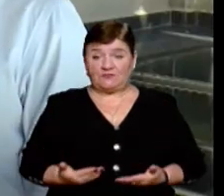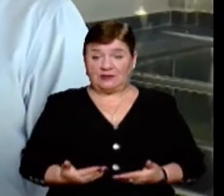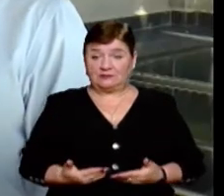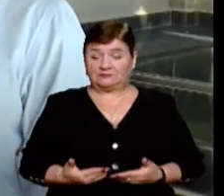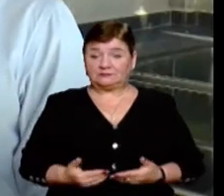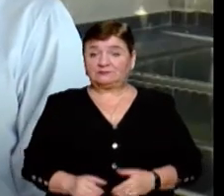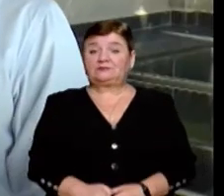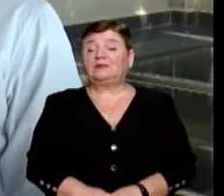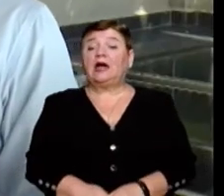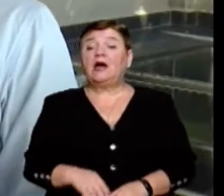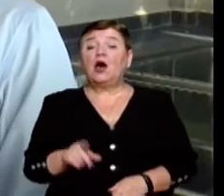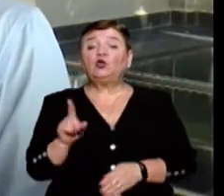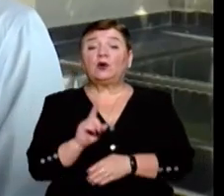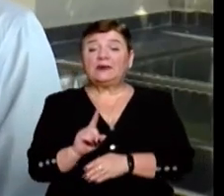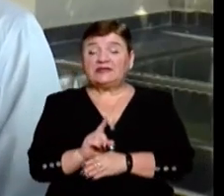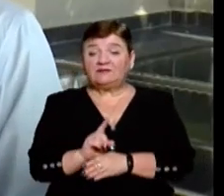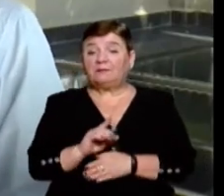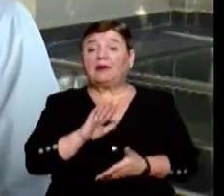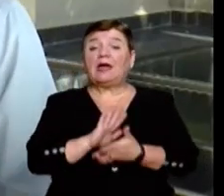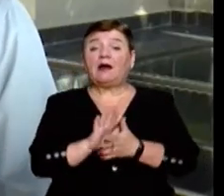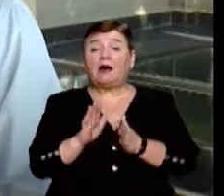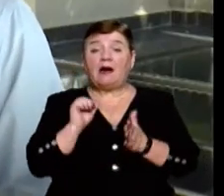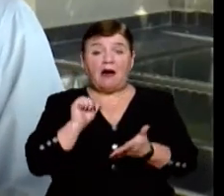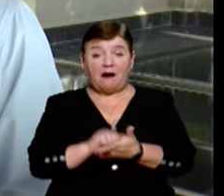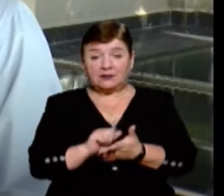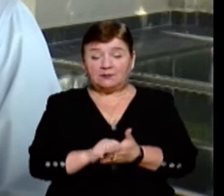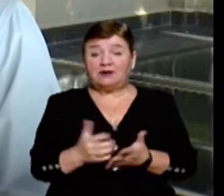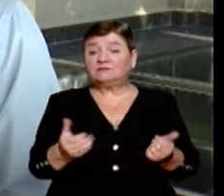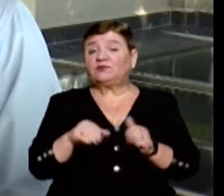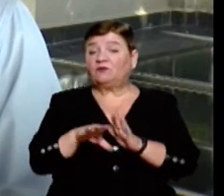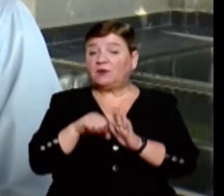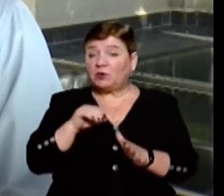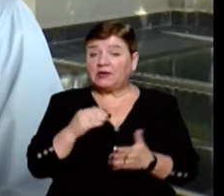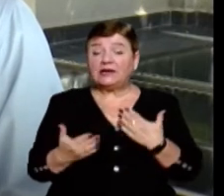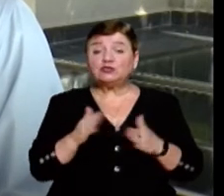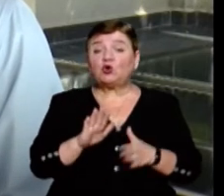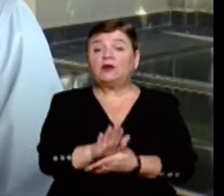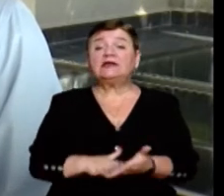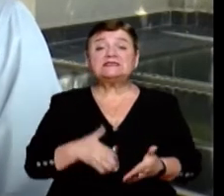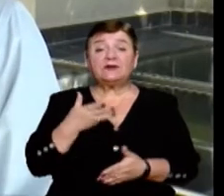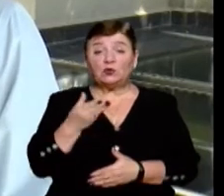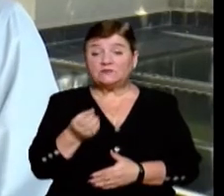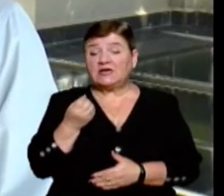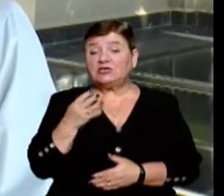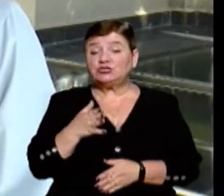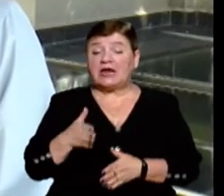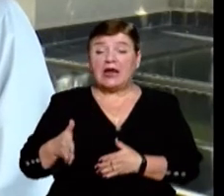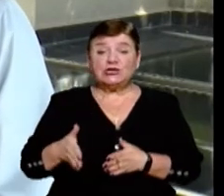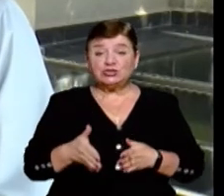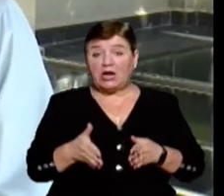Нормативними актами України дозволено даній категорії прийняти участь у виборах, якщо вони звернуться шляхом